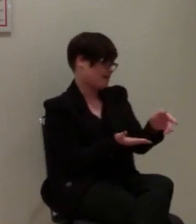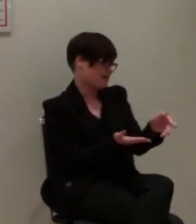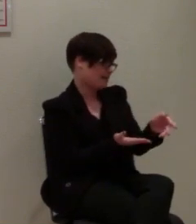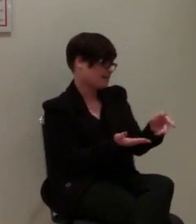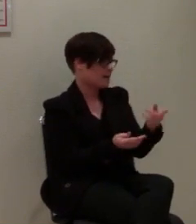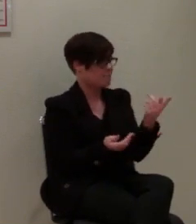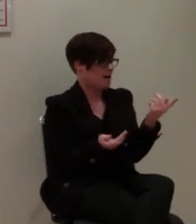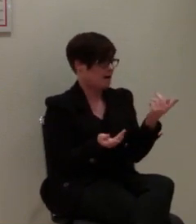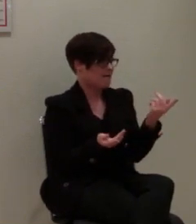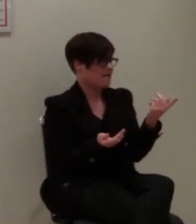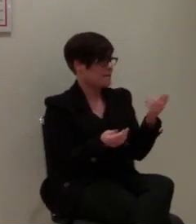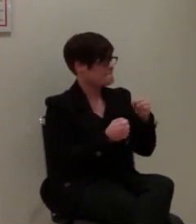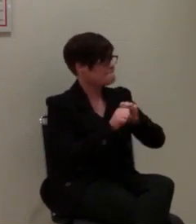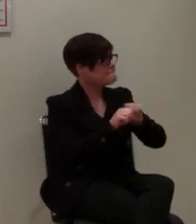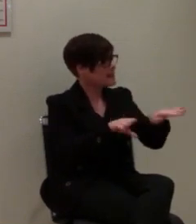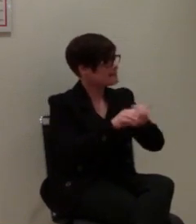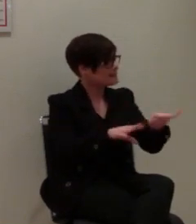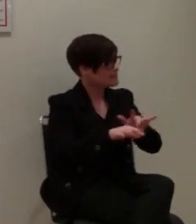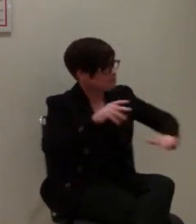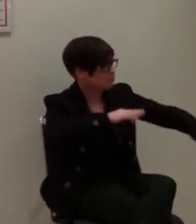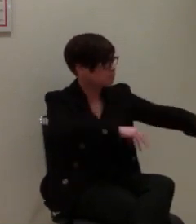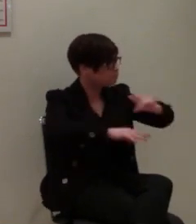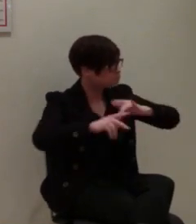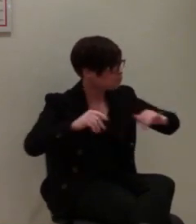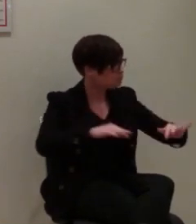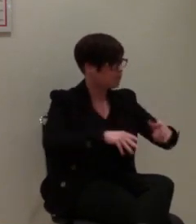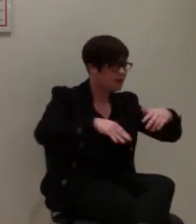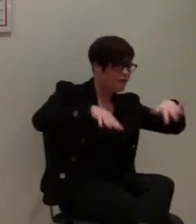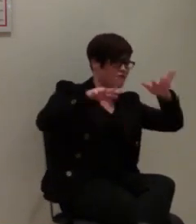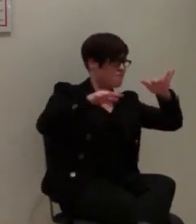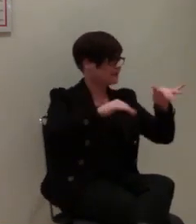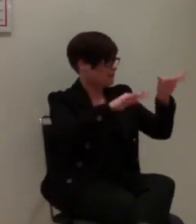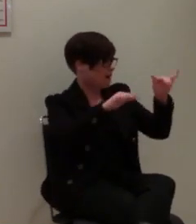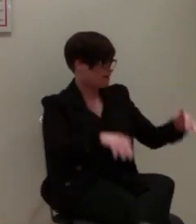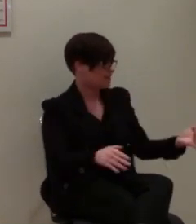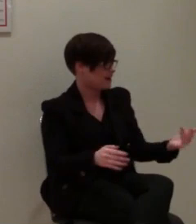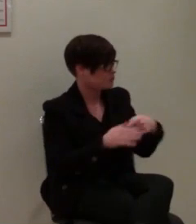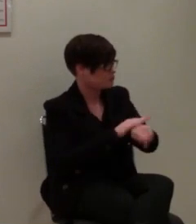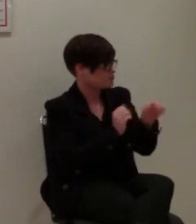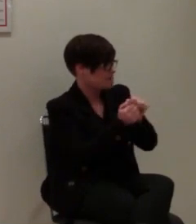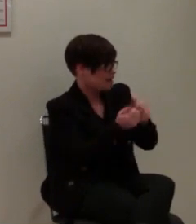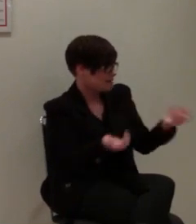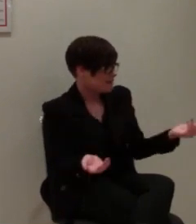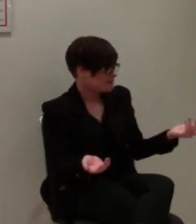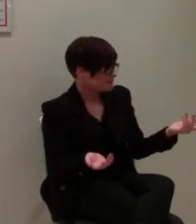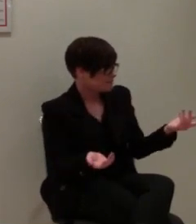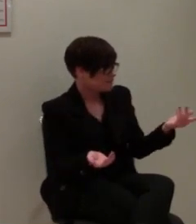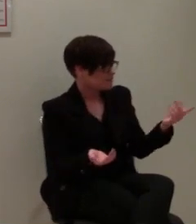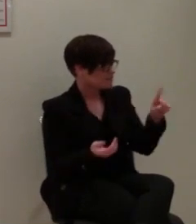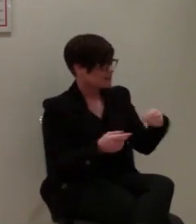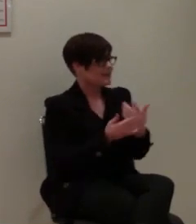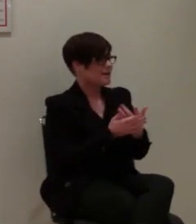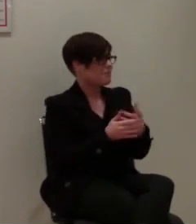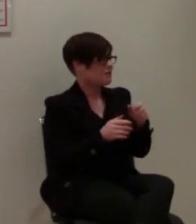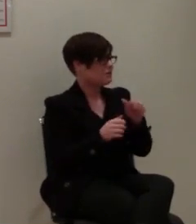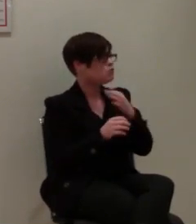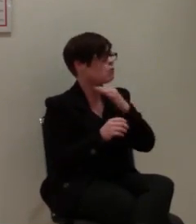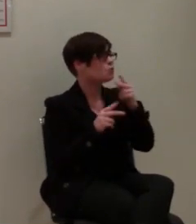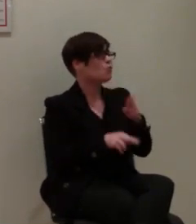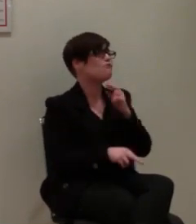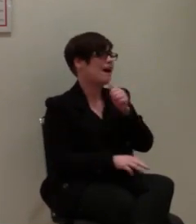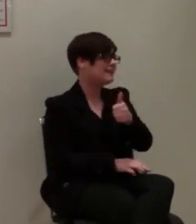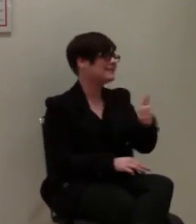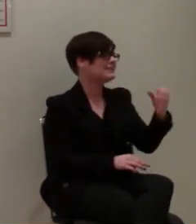ein derartiger Medienrummel, möchte ich mal sagen, entstanden ist, dass die Angelegenheit Notruf 110